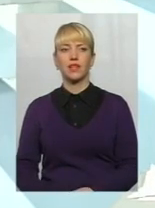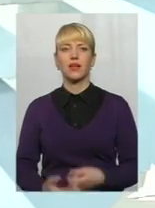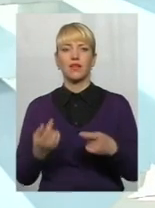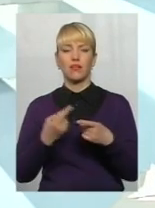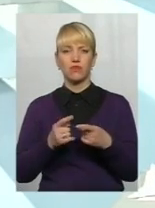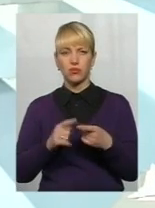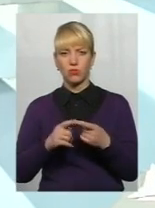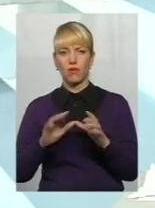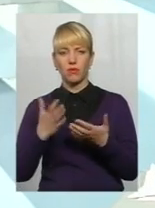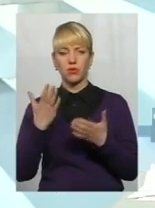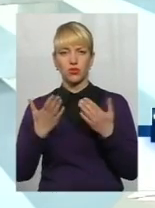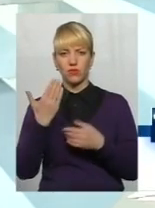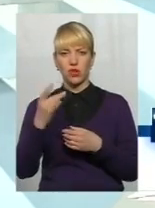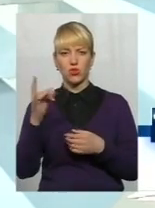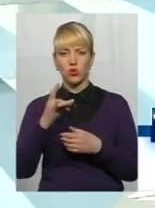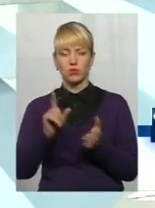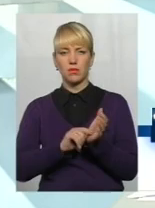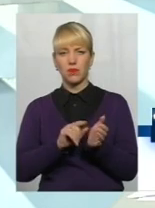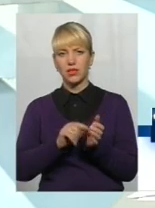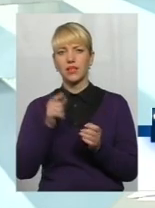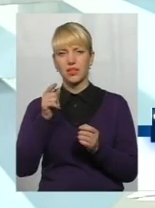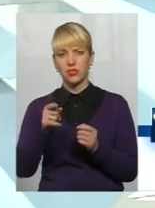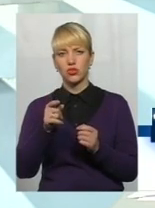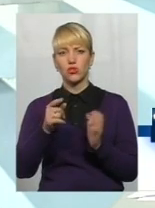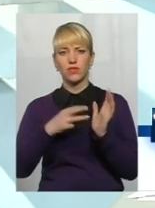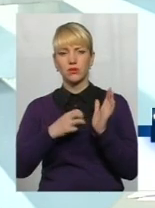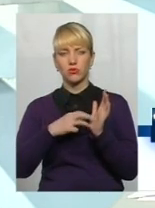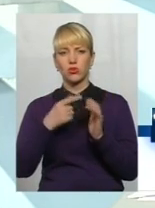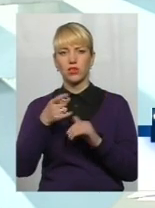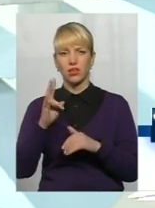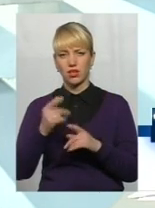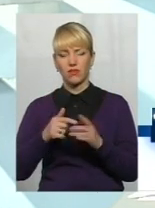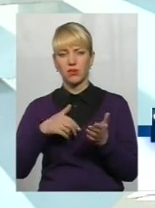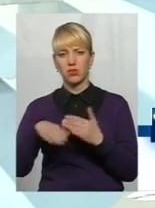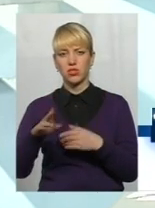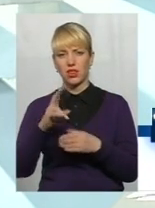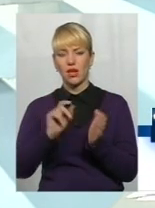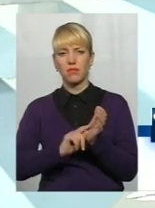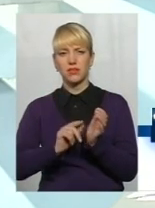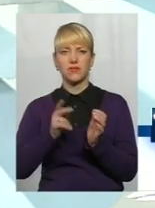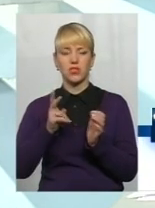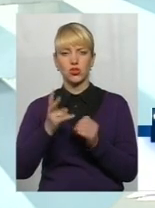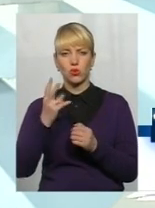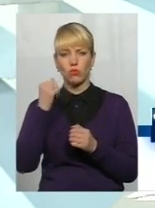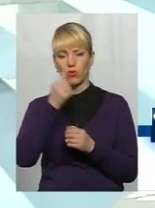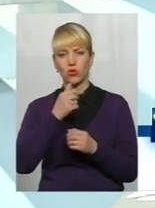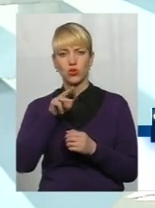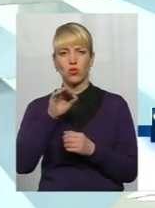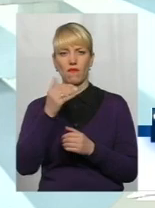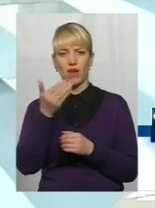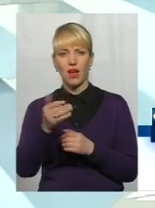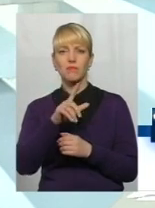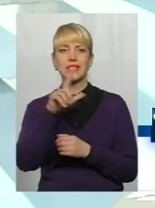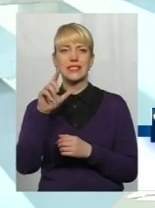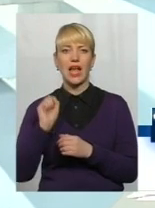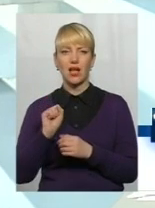випадку, якщо ваш розмір пенсії 1800 гривень, пішли на пенсію в 2002-му році, то вам за